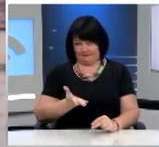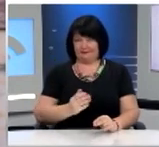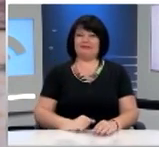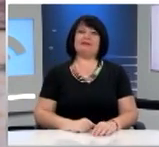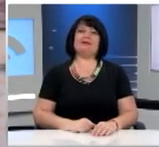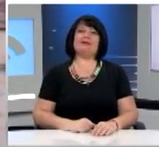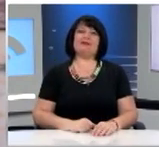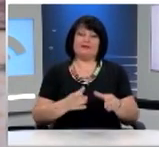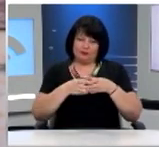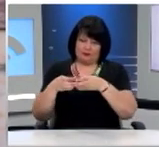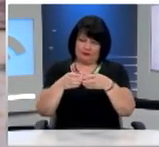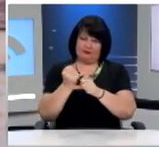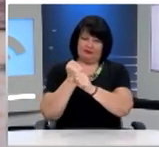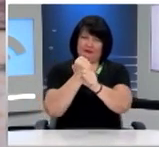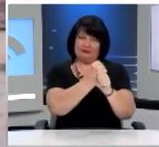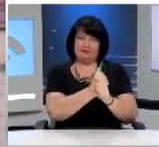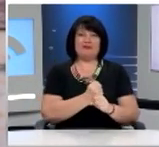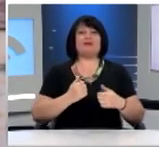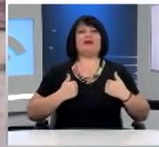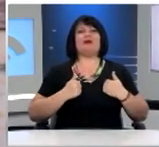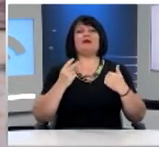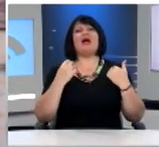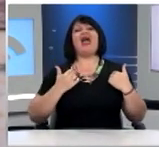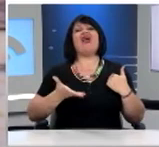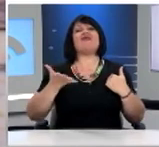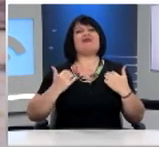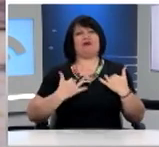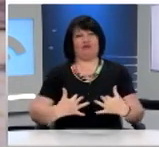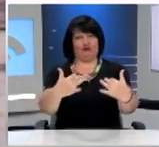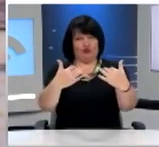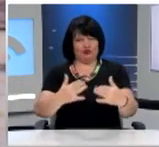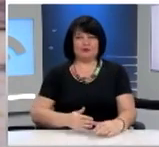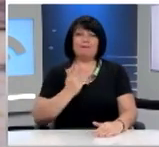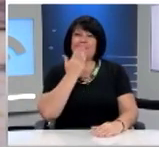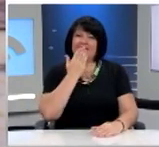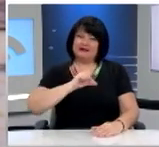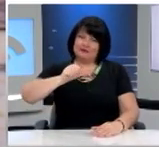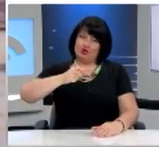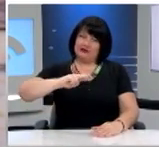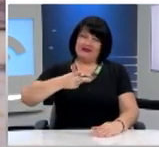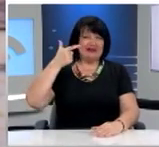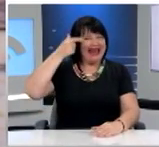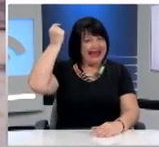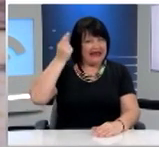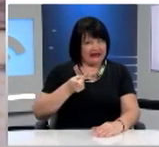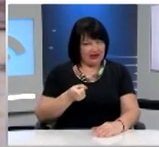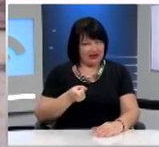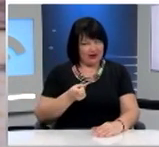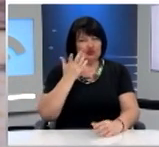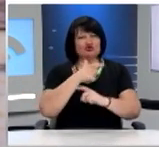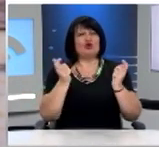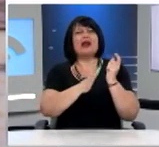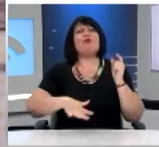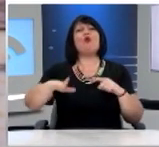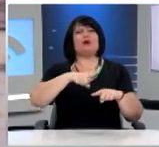των ομάδων εργασίας της Βουλής των Εφήβων, που αποτελούνται από μαθητές πρώτης και δεύτερης τάξης λυκείου σχολείων